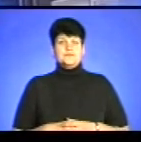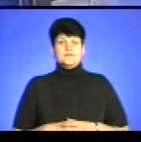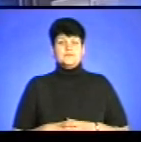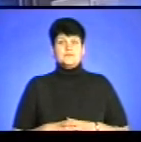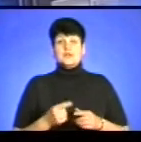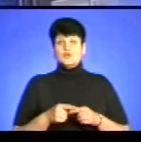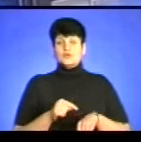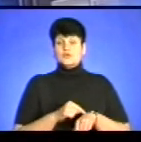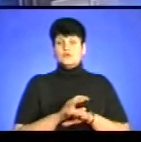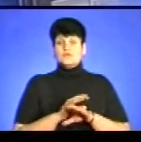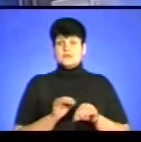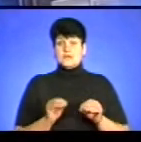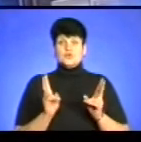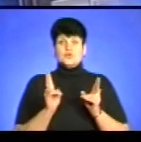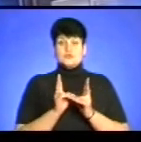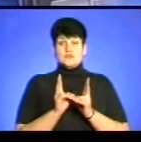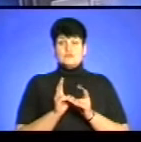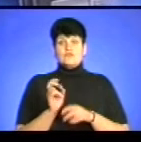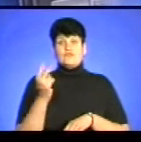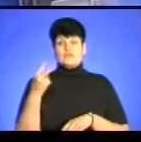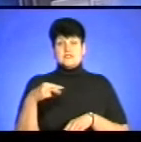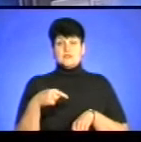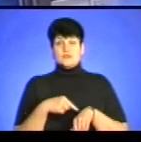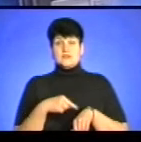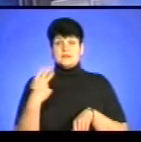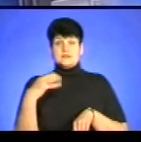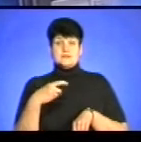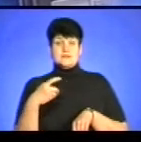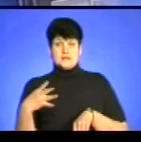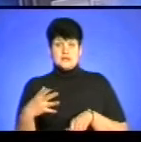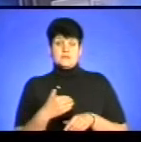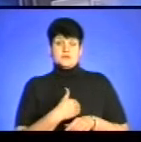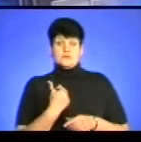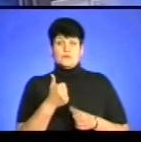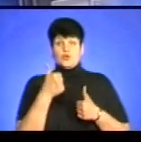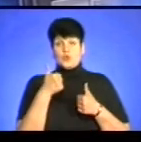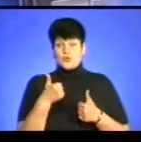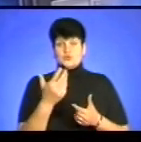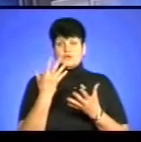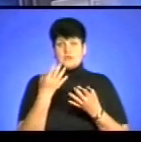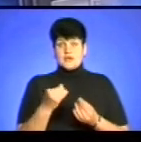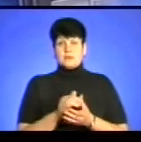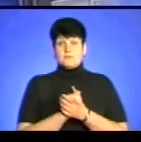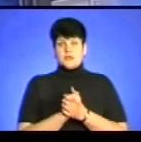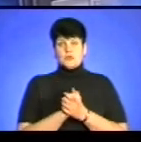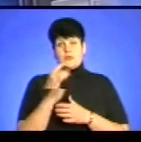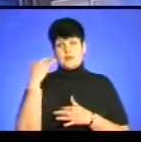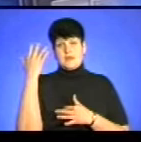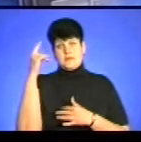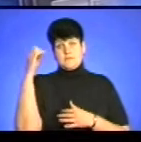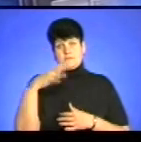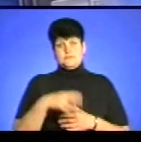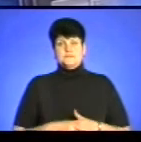На цю годину в мене все, зустрінемося о 20.30. Я бажаю вам вдалого продовження дня, головне – мирного і сонячного неба. Побачимось.